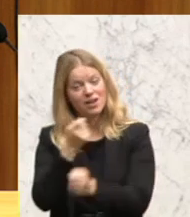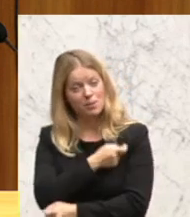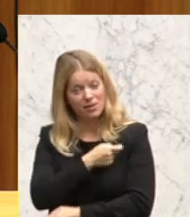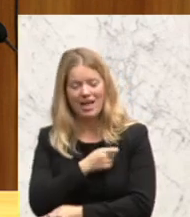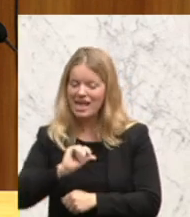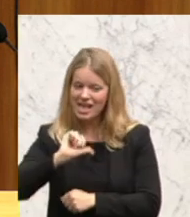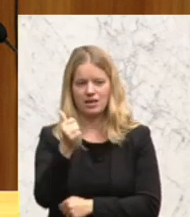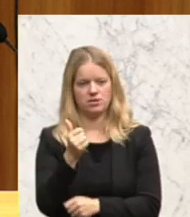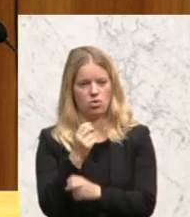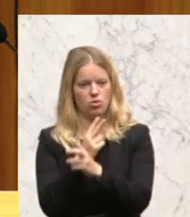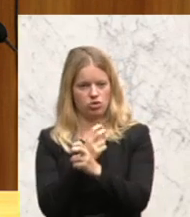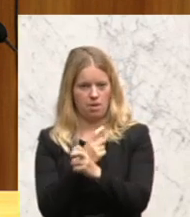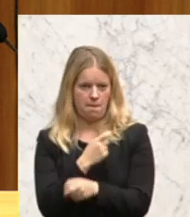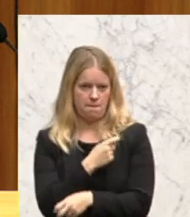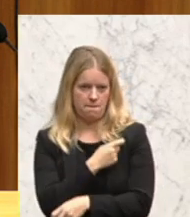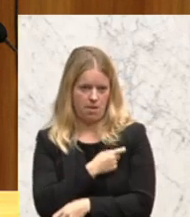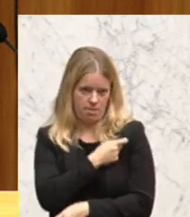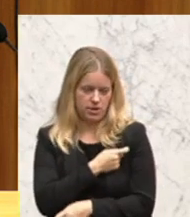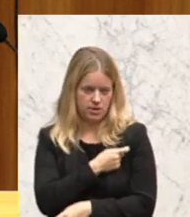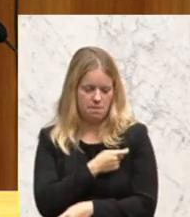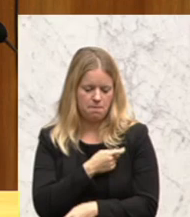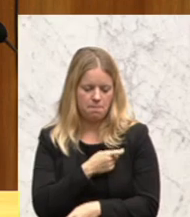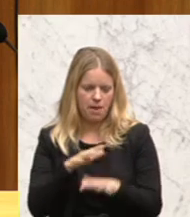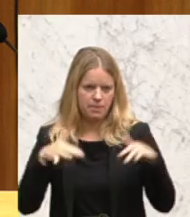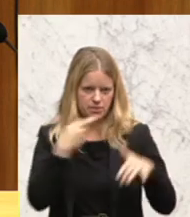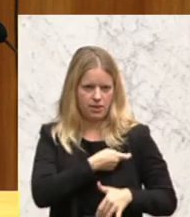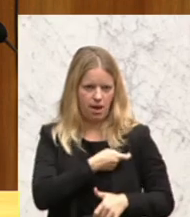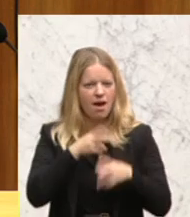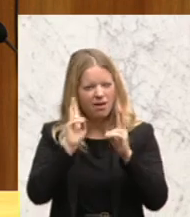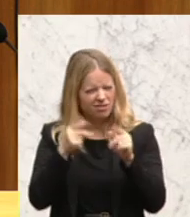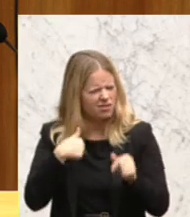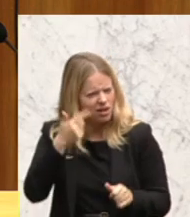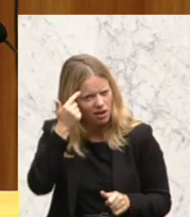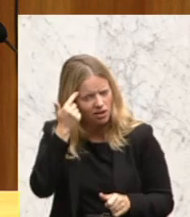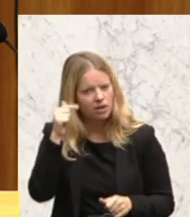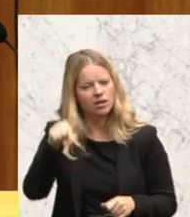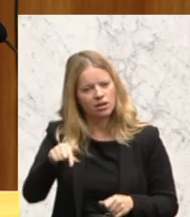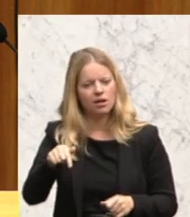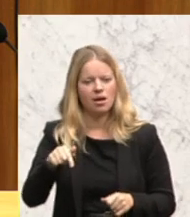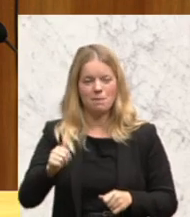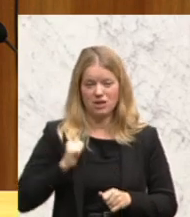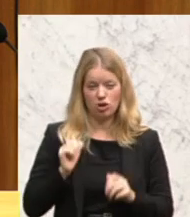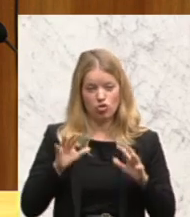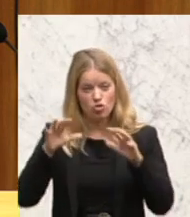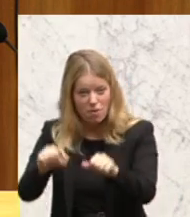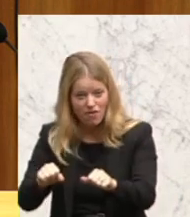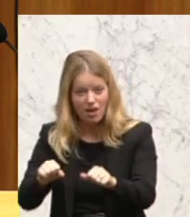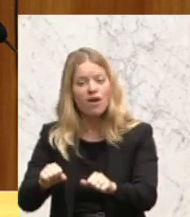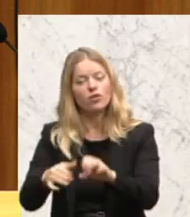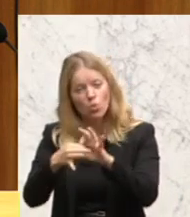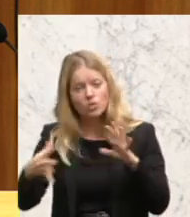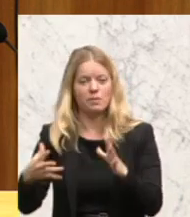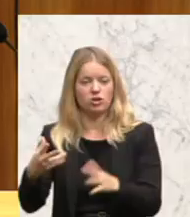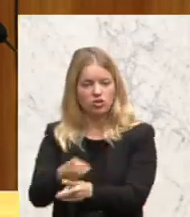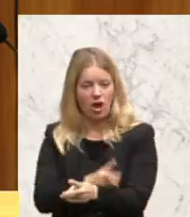Parlamentspartei, an die ich mich erinnern kann, die den militärischen Überfall auf einen souveränen Staat politisch